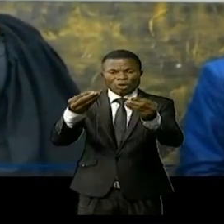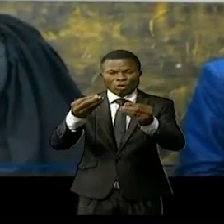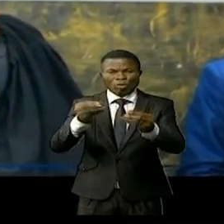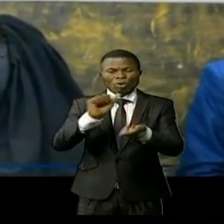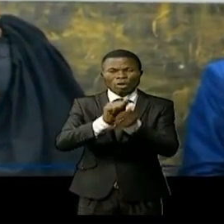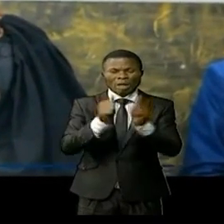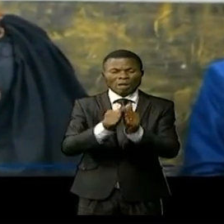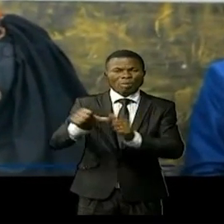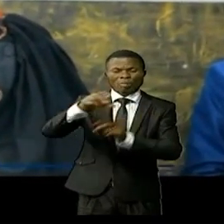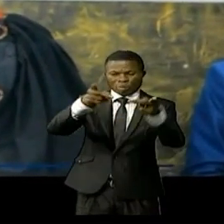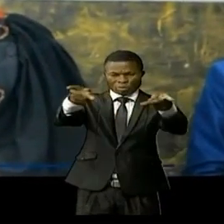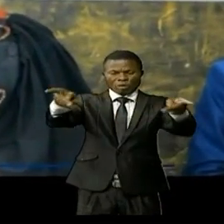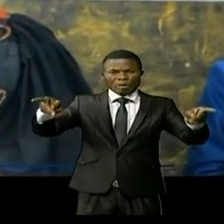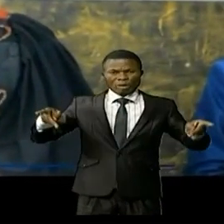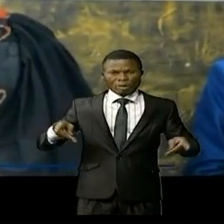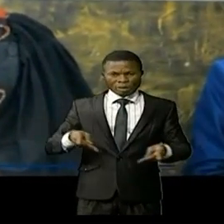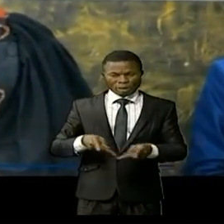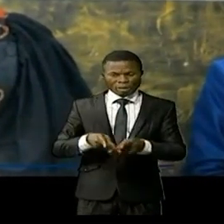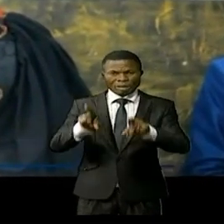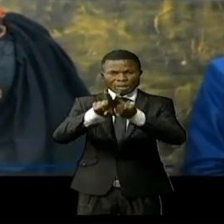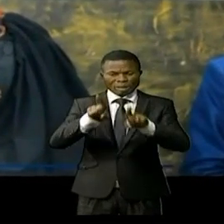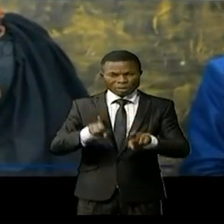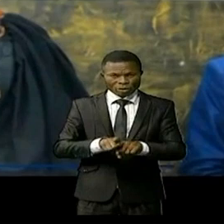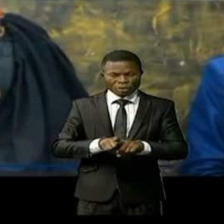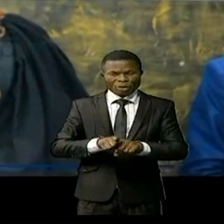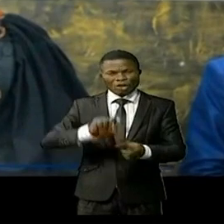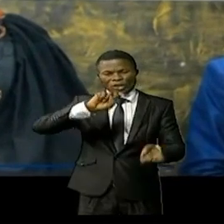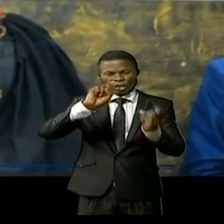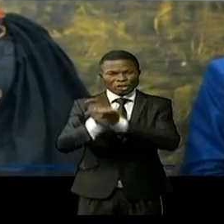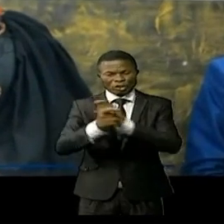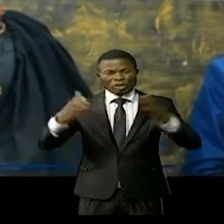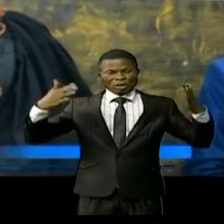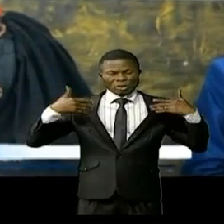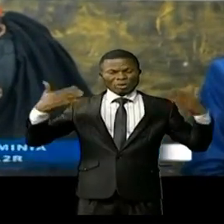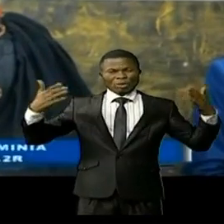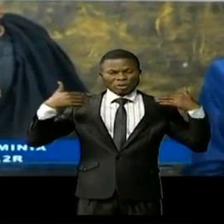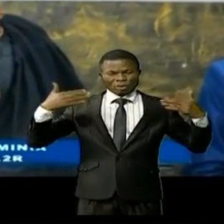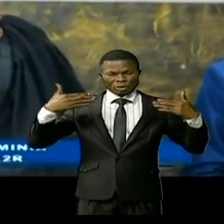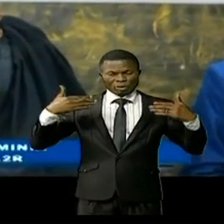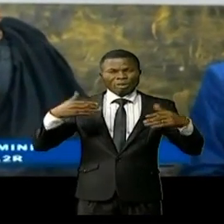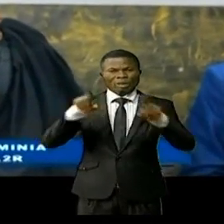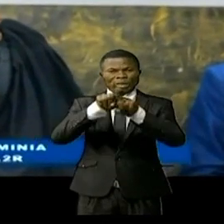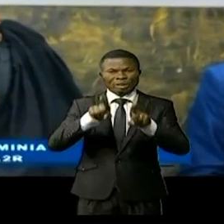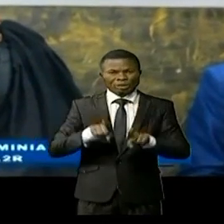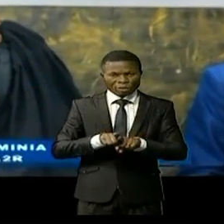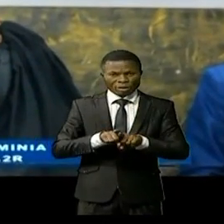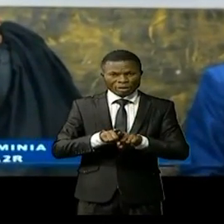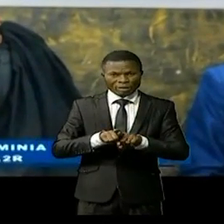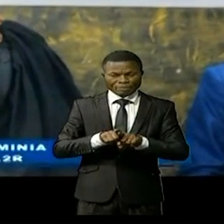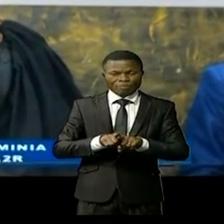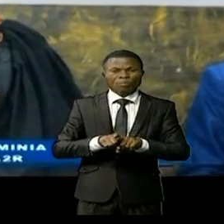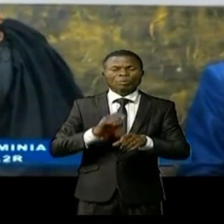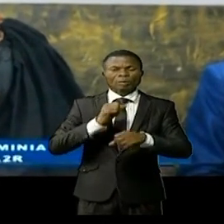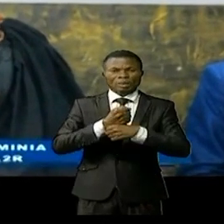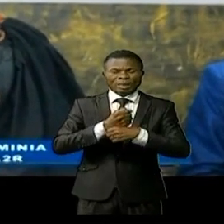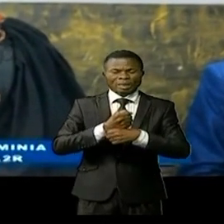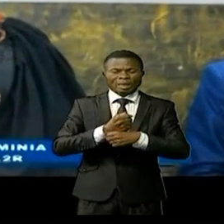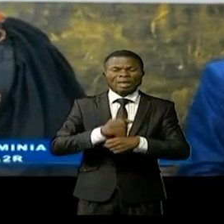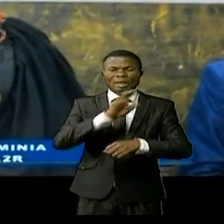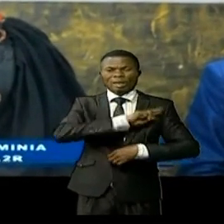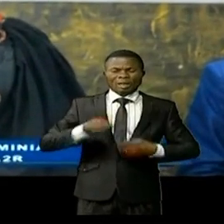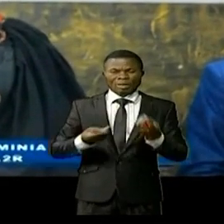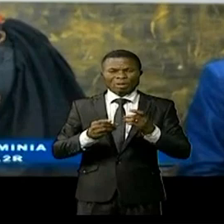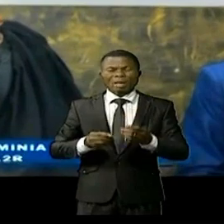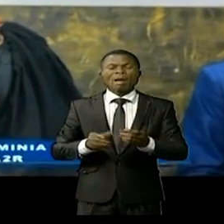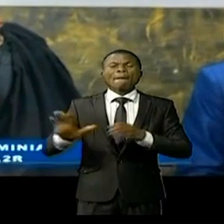environnementales et en trait aux changements climatiques d'autant plus qu'il a présenté la RDC comme pays